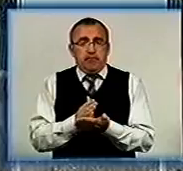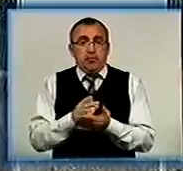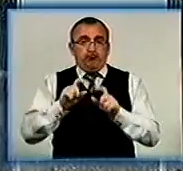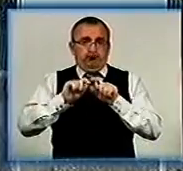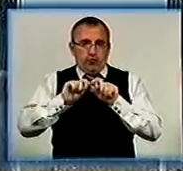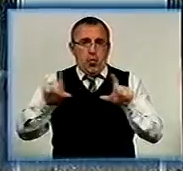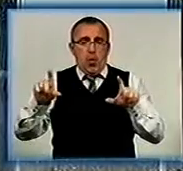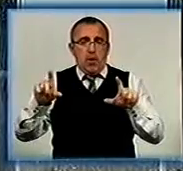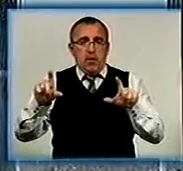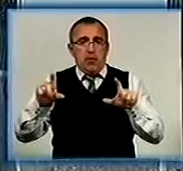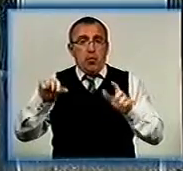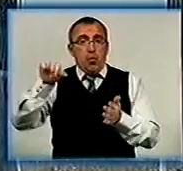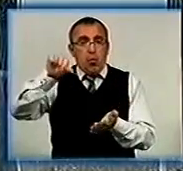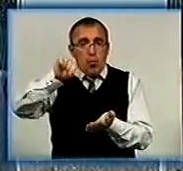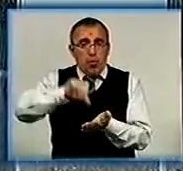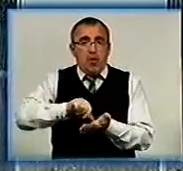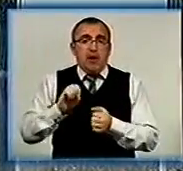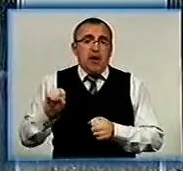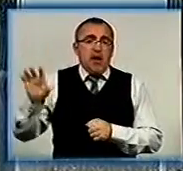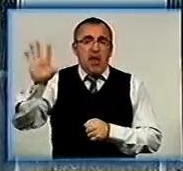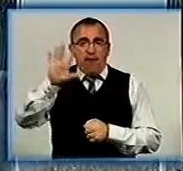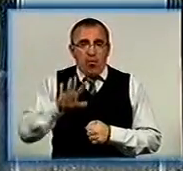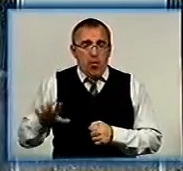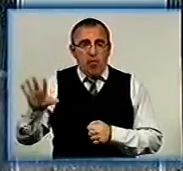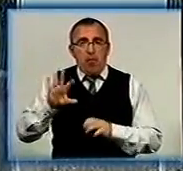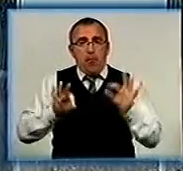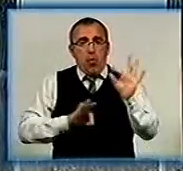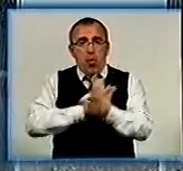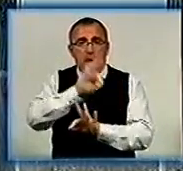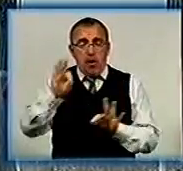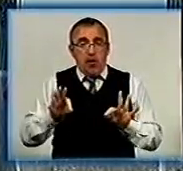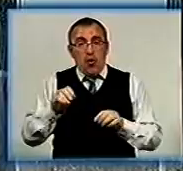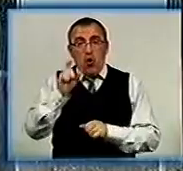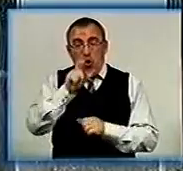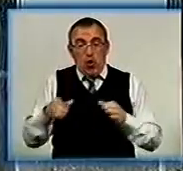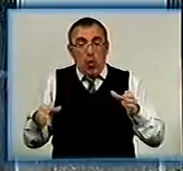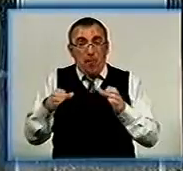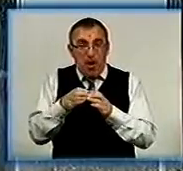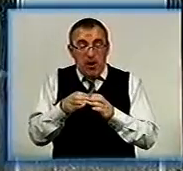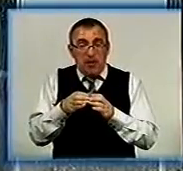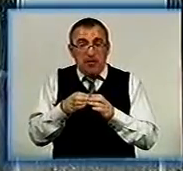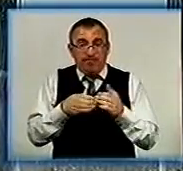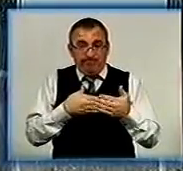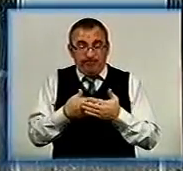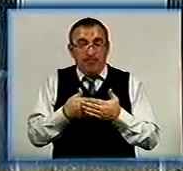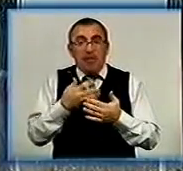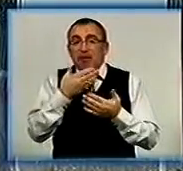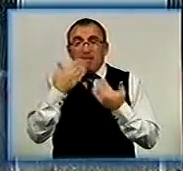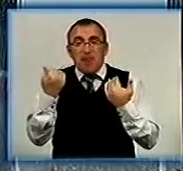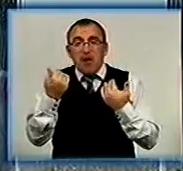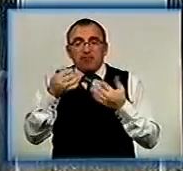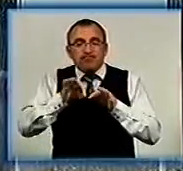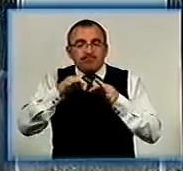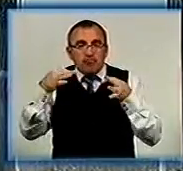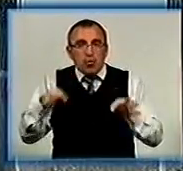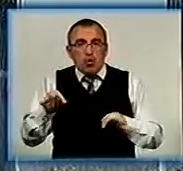школа участі в європейських проєктах, тому що громади не мали досвіду